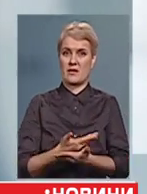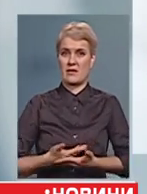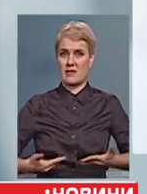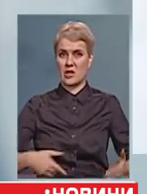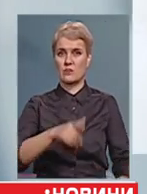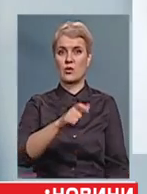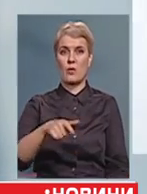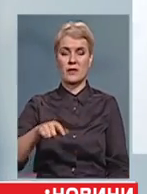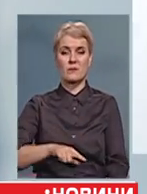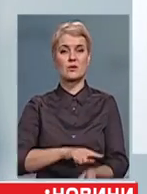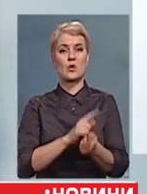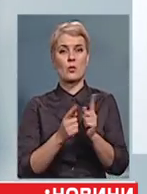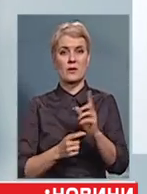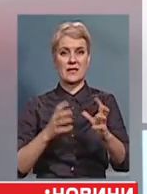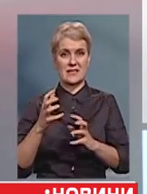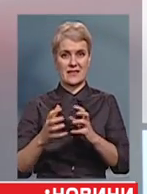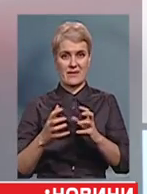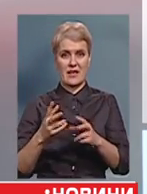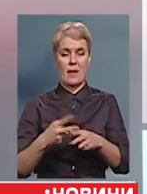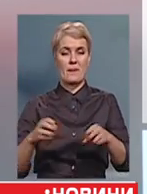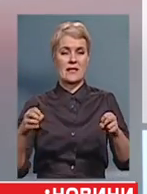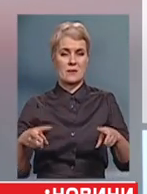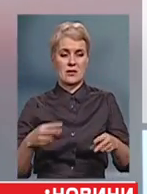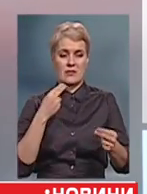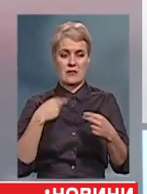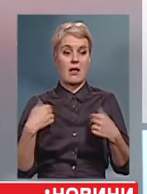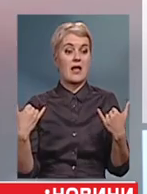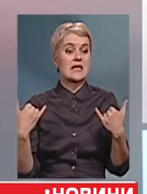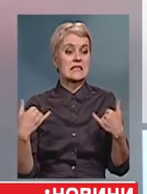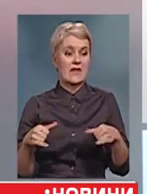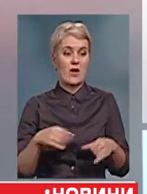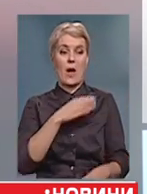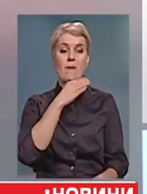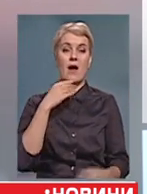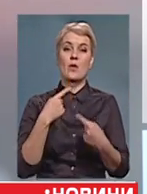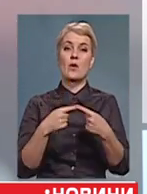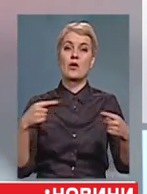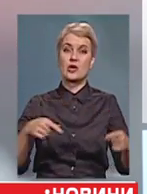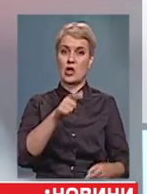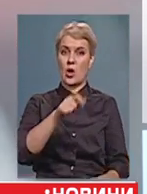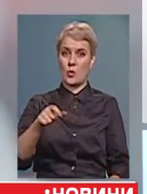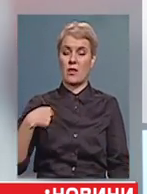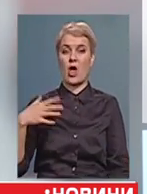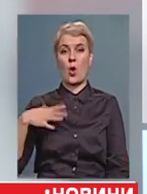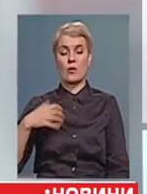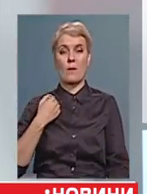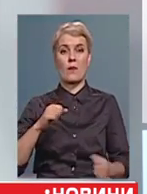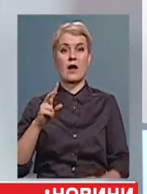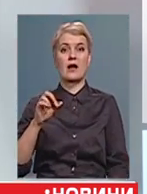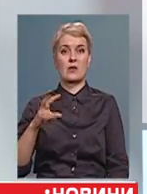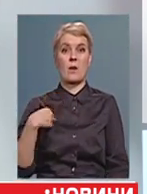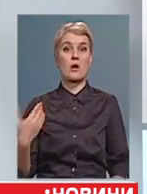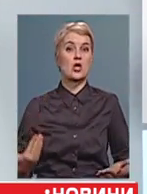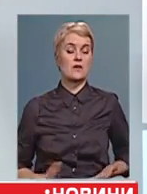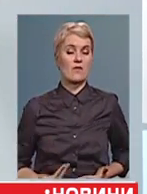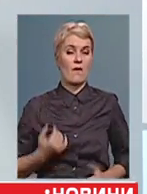світ безпечнішим і кращим. Я здивований. Як і багато інших людей, я очікував, що переможе Клінтон. Ми живемо у мінливі